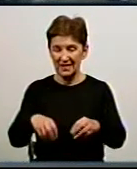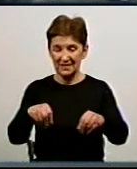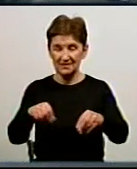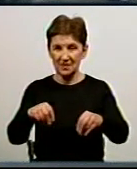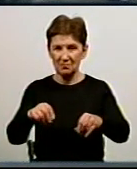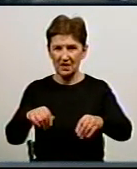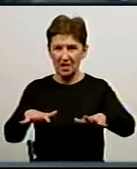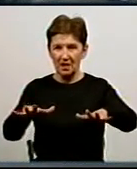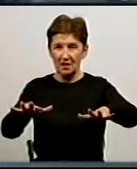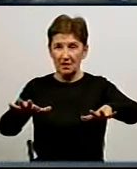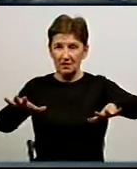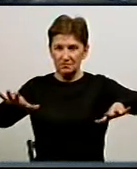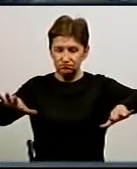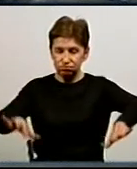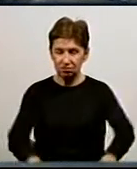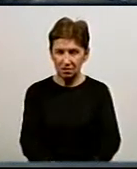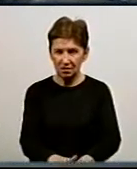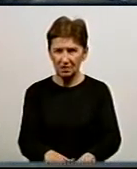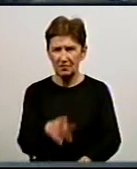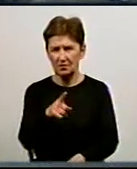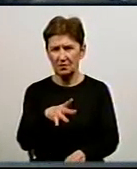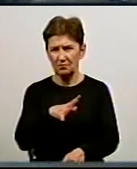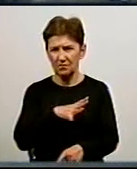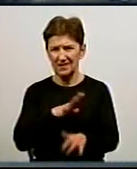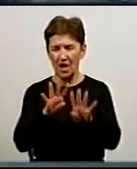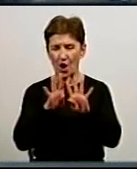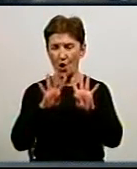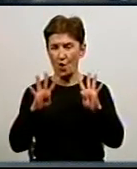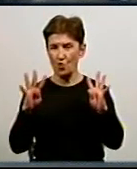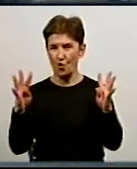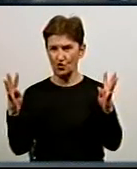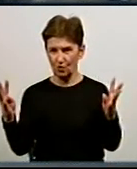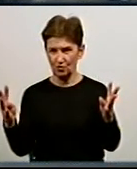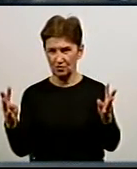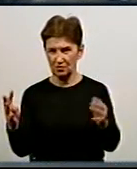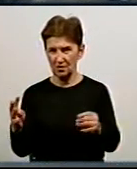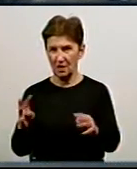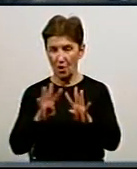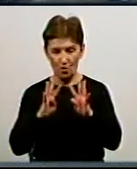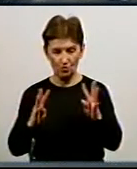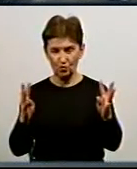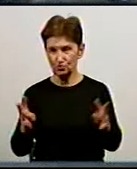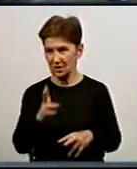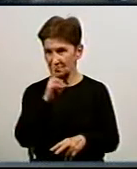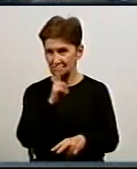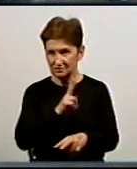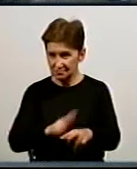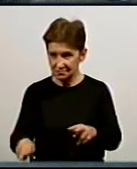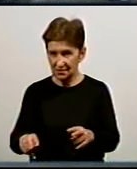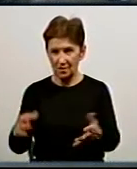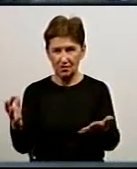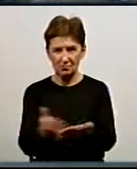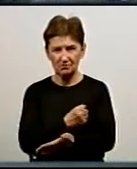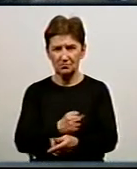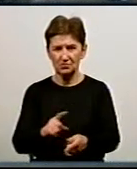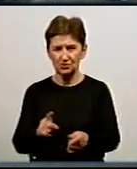підсипано і, за вашими словами, була поставлена огорожа. Натомість огорожа зникла і це призвело до того, що